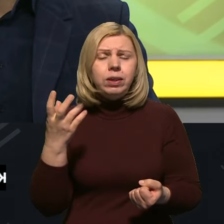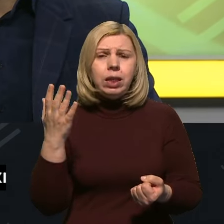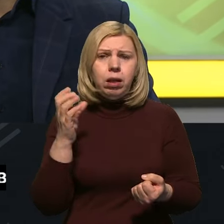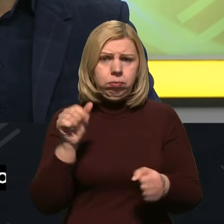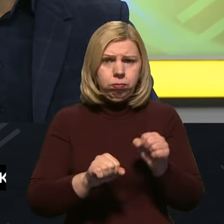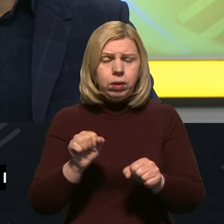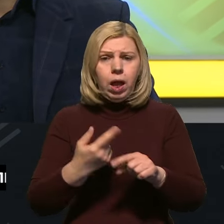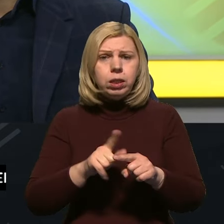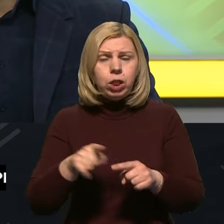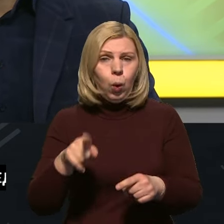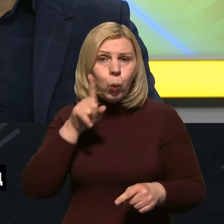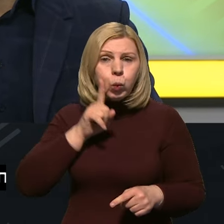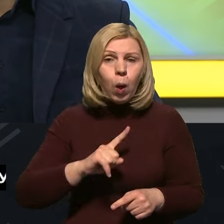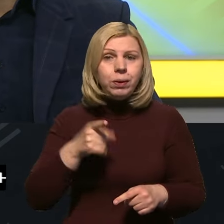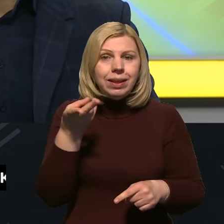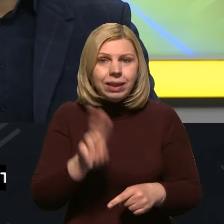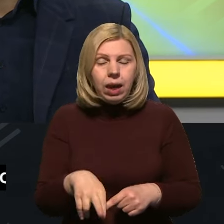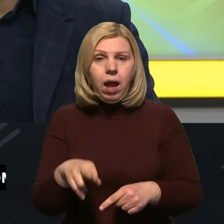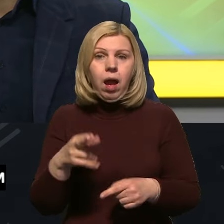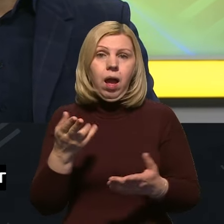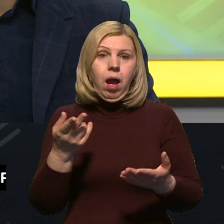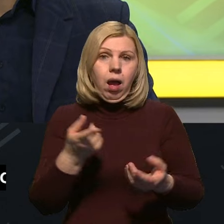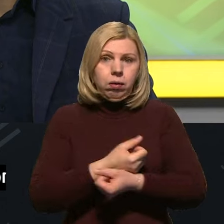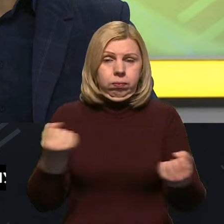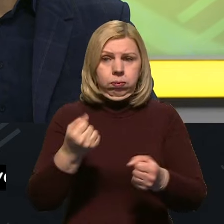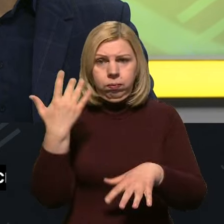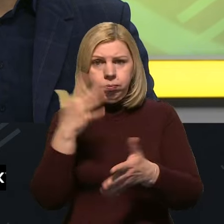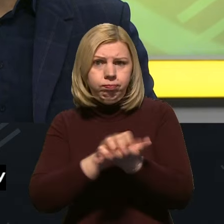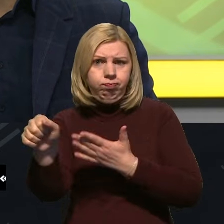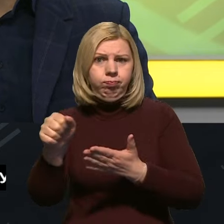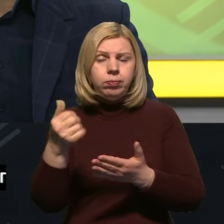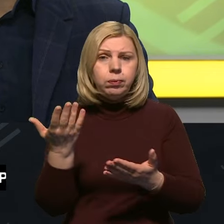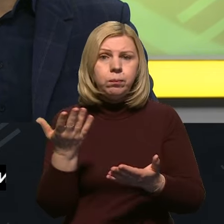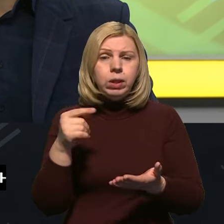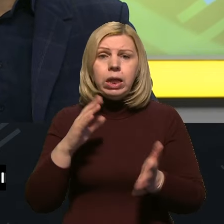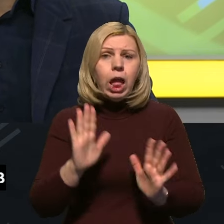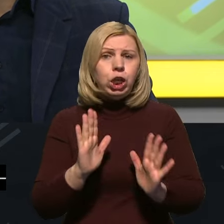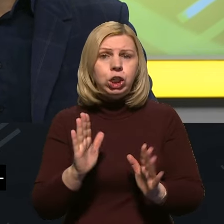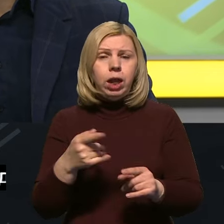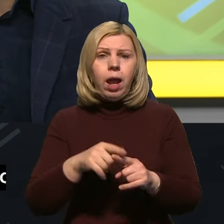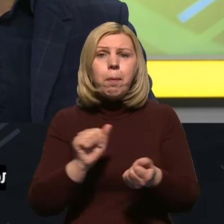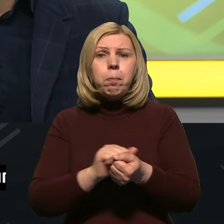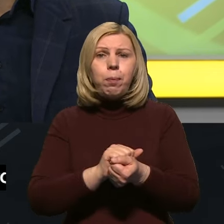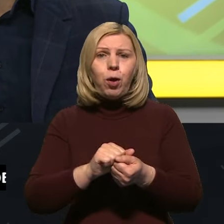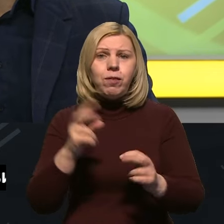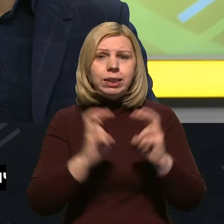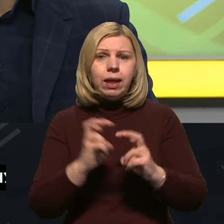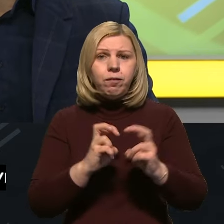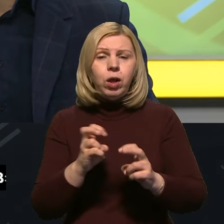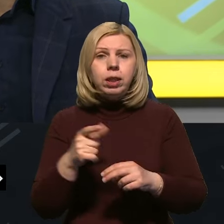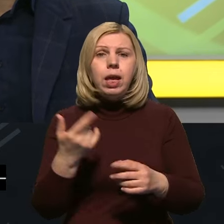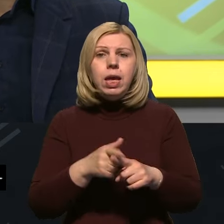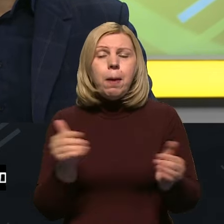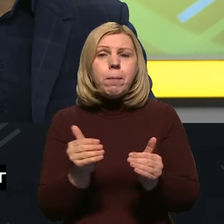безпосередньо дуже зручна річ для ураження значної кількості об'єктів. Не лише на автоприробних заводів, де і малою